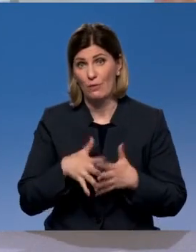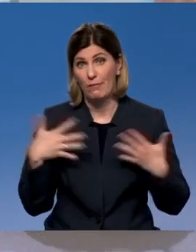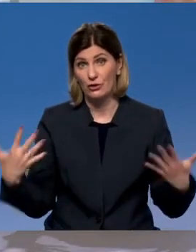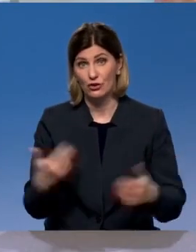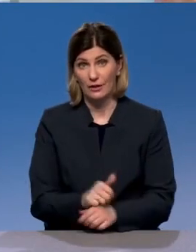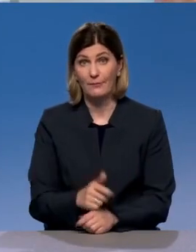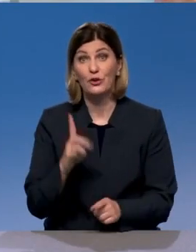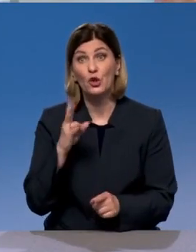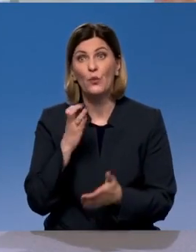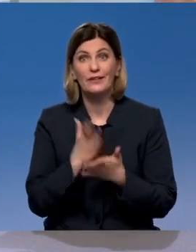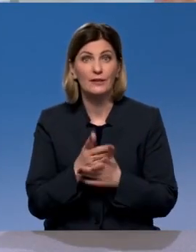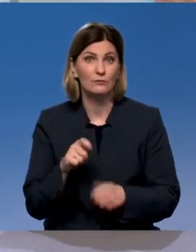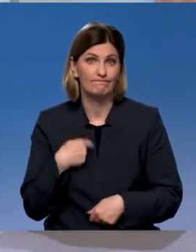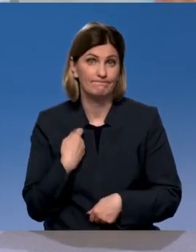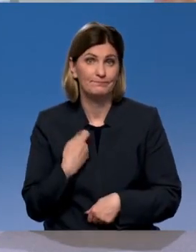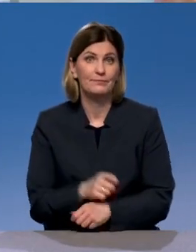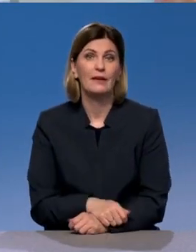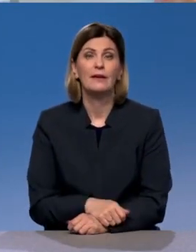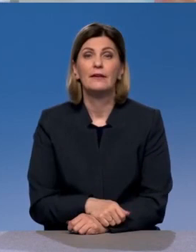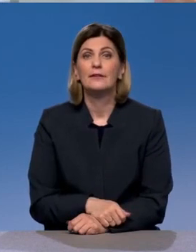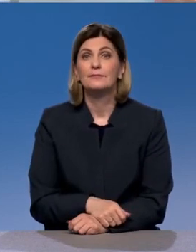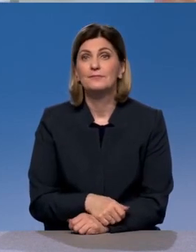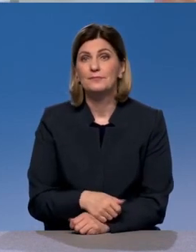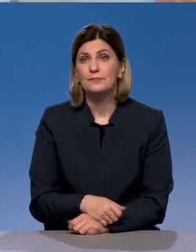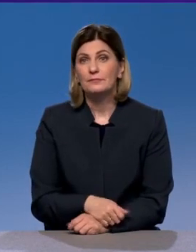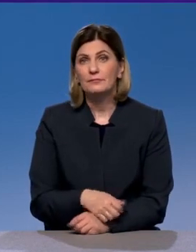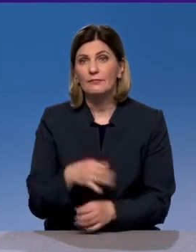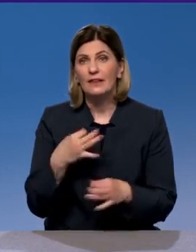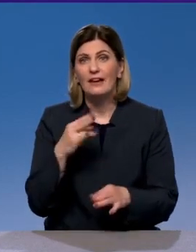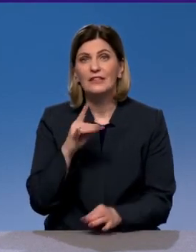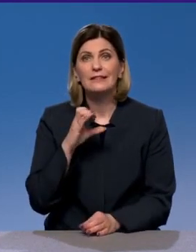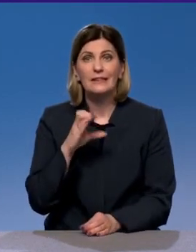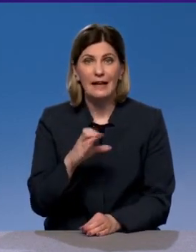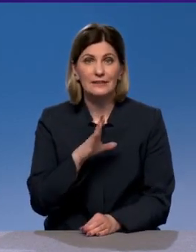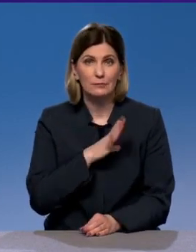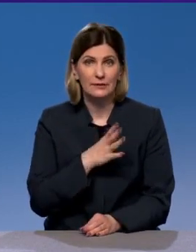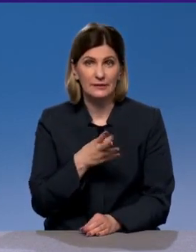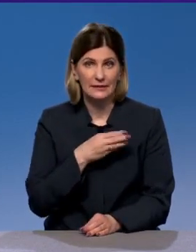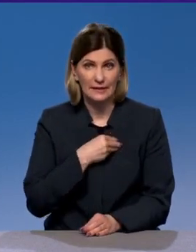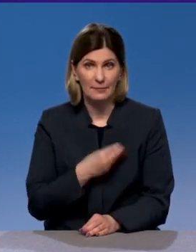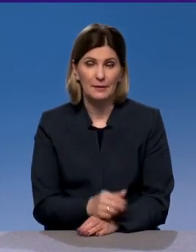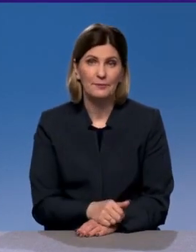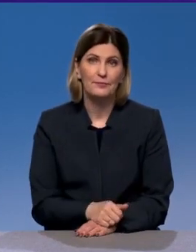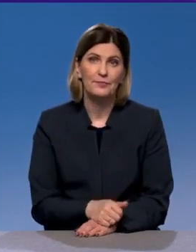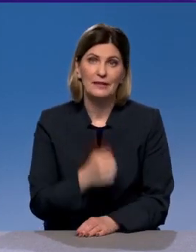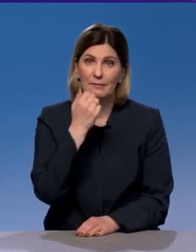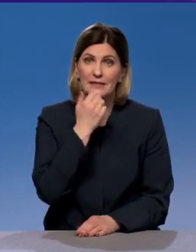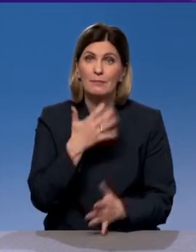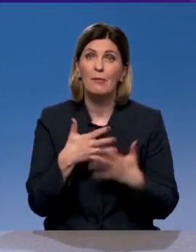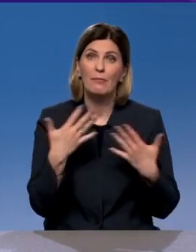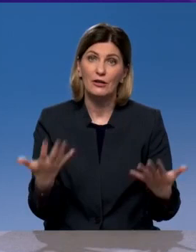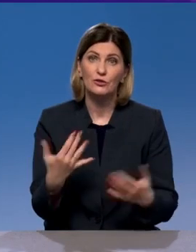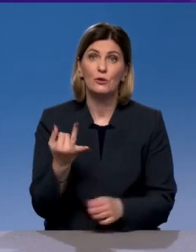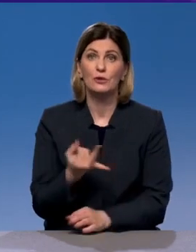есть издержки. Спасибо. Председатель правления Ассоциации межрегионов автотранс Сергей Храпач был с нами. Спасибо. Да, спасибо большое. Интересно,